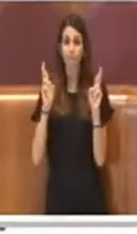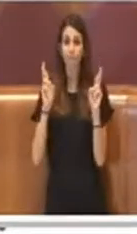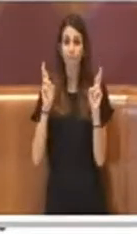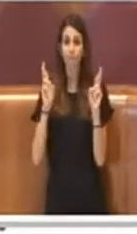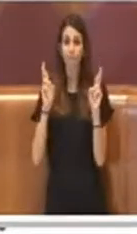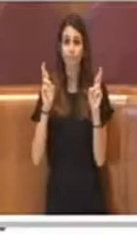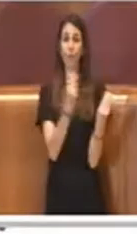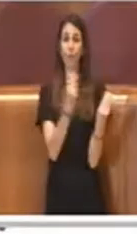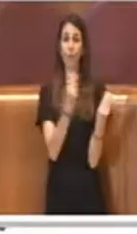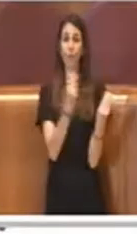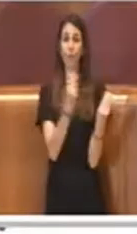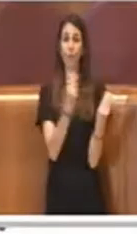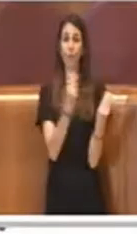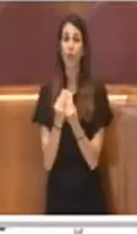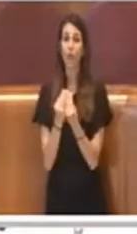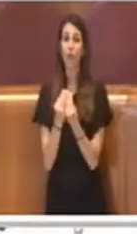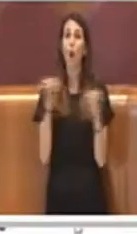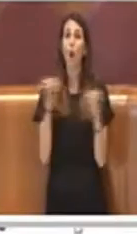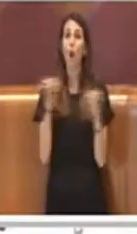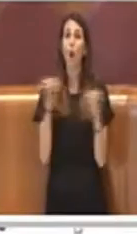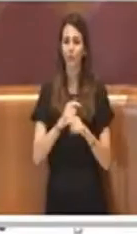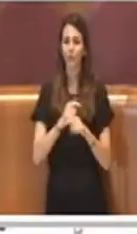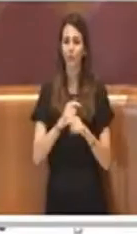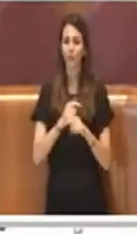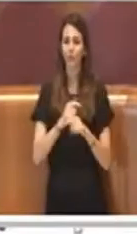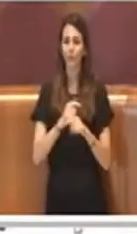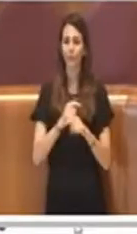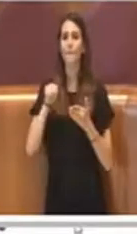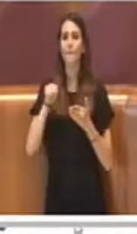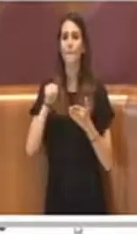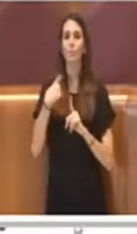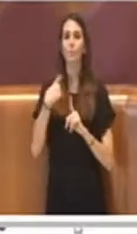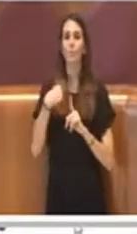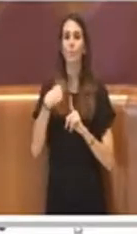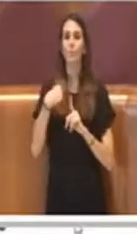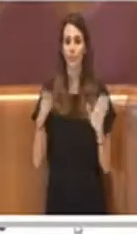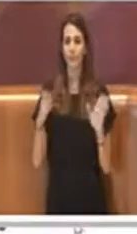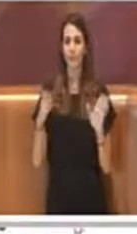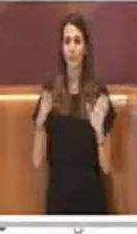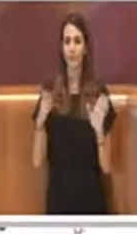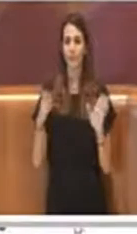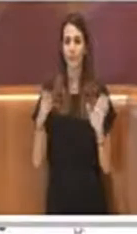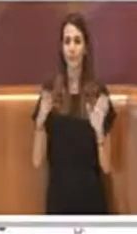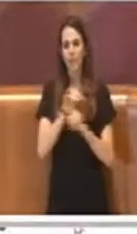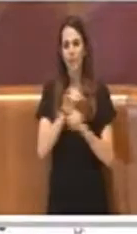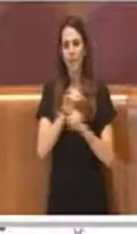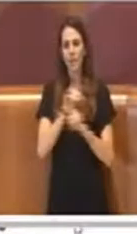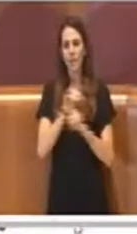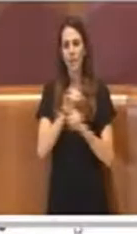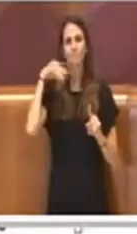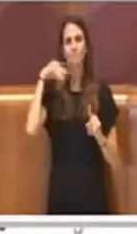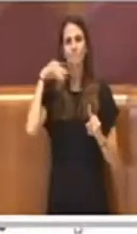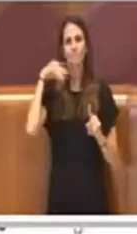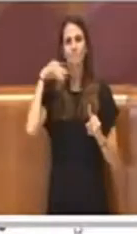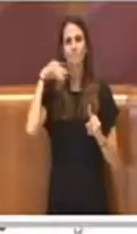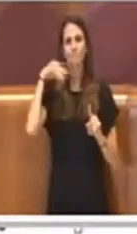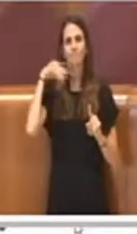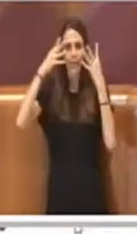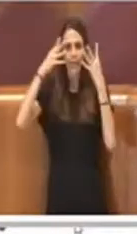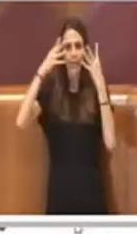colleghi di opposizione affinché prevalga il buonsenso e un po' meno in questo momento